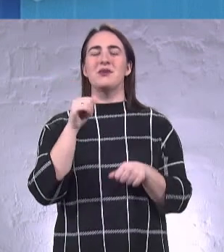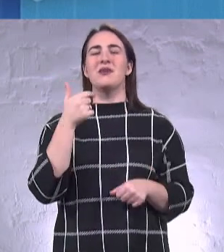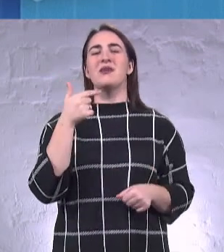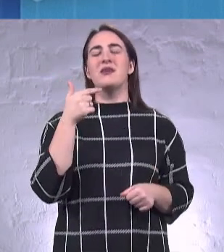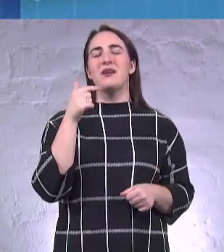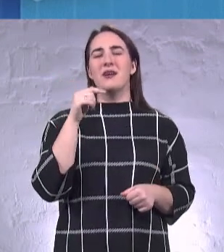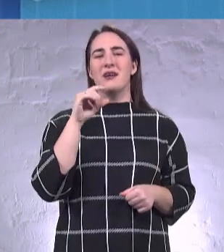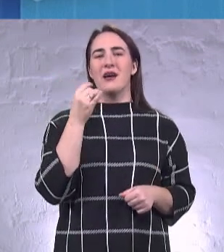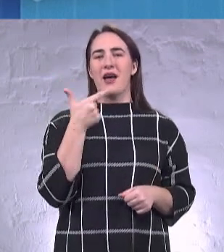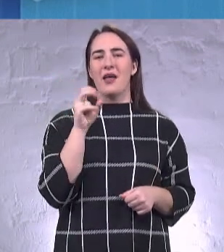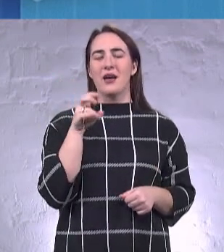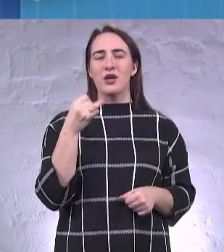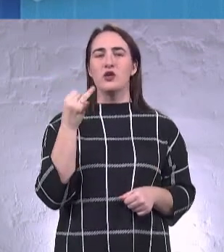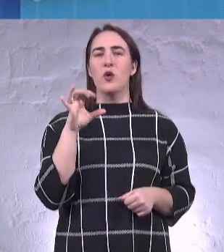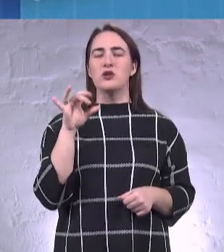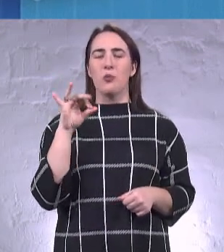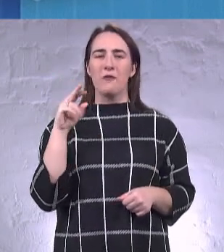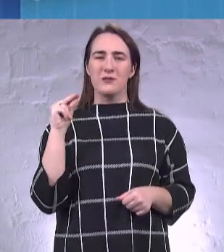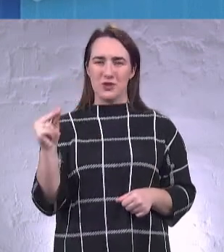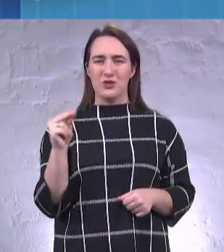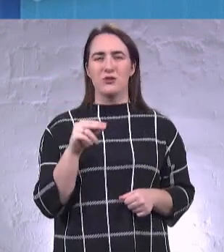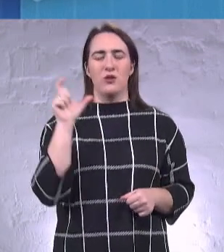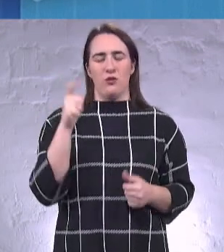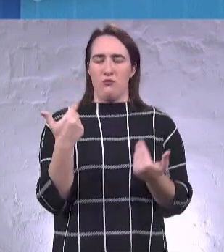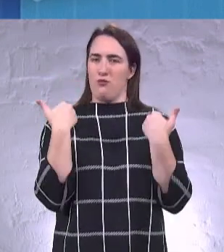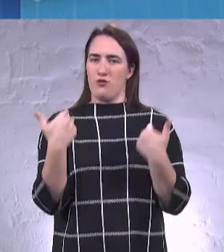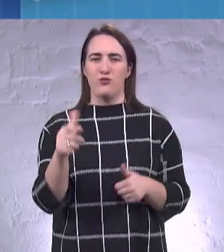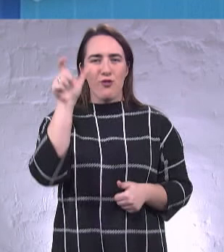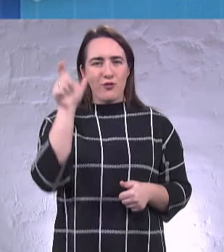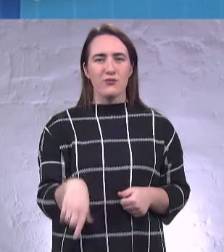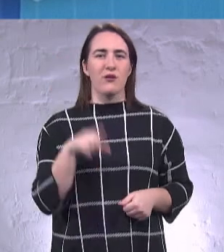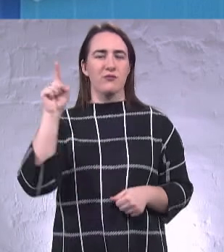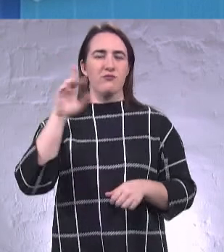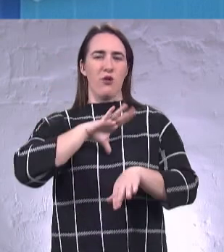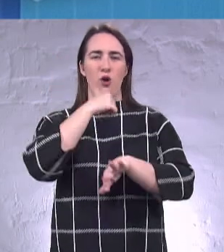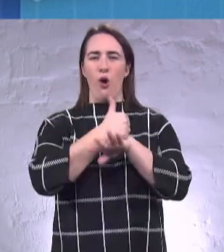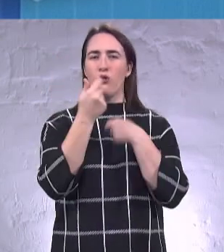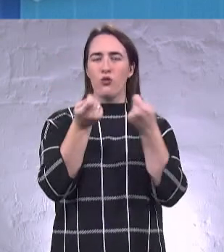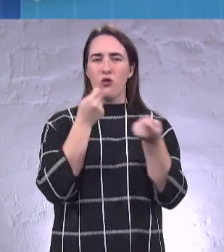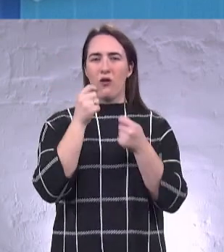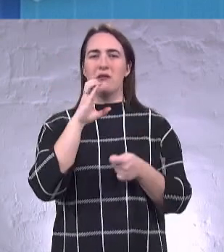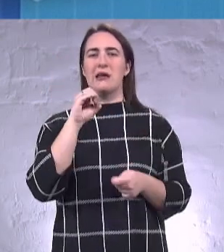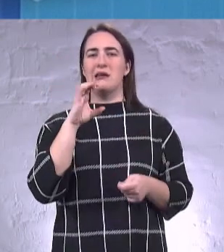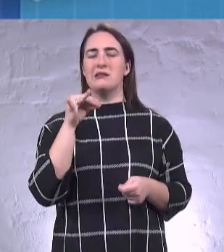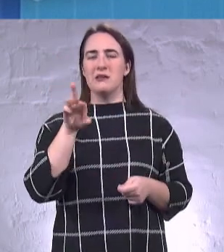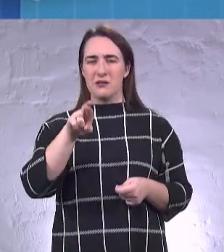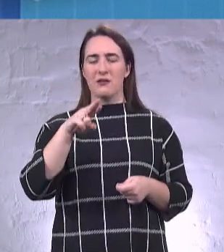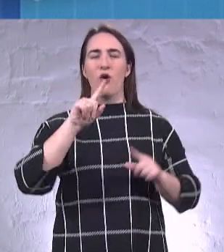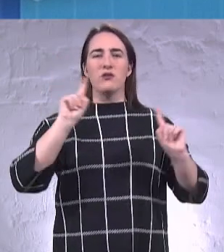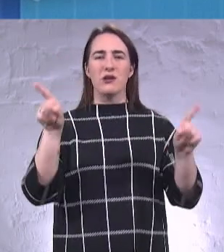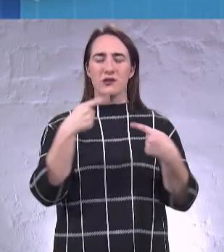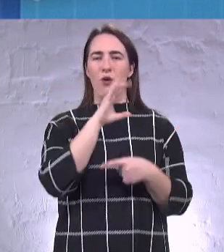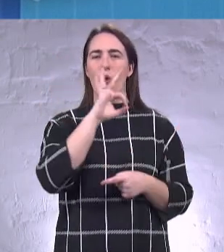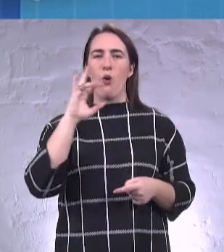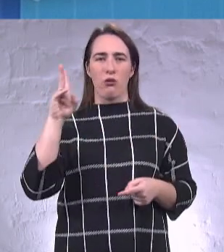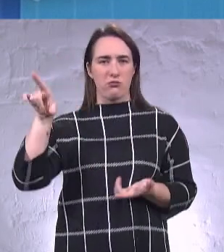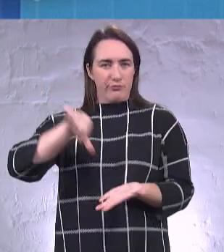Удовенко. Ну, звичайно, так. Це потужна людина, він навіть головував на сесії Організації Об'єднані нації.